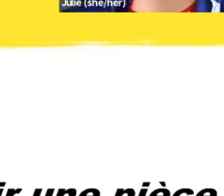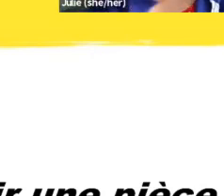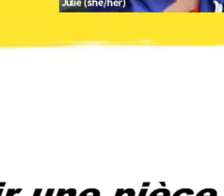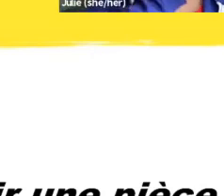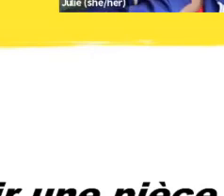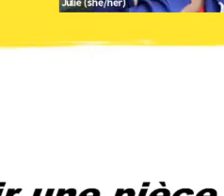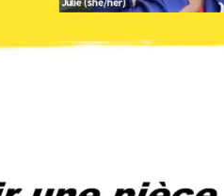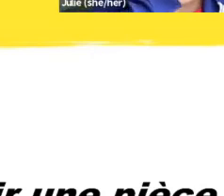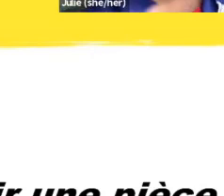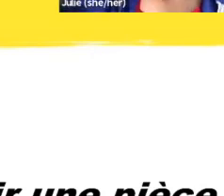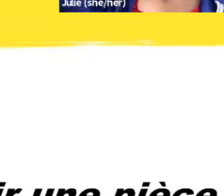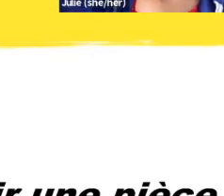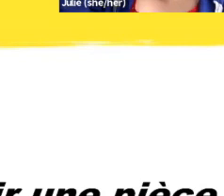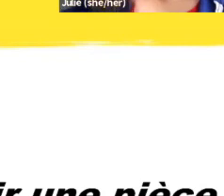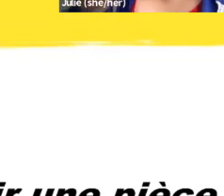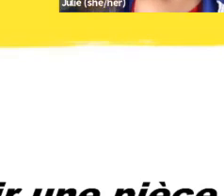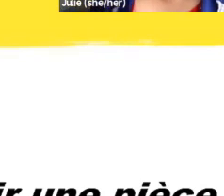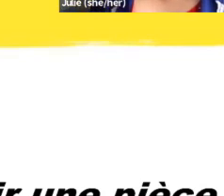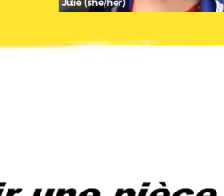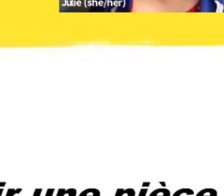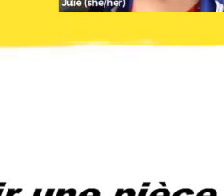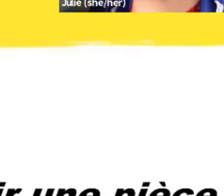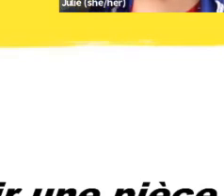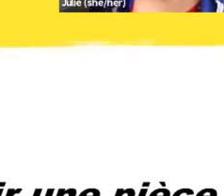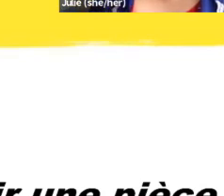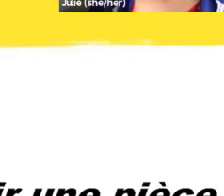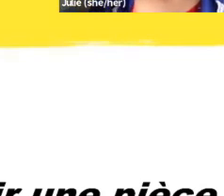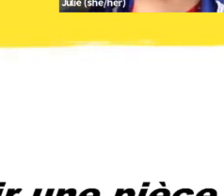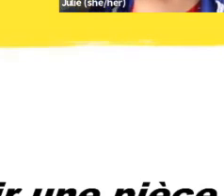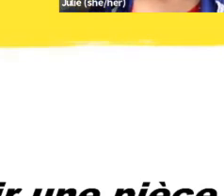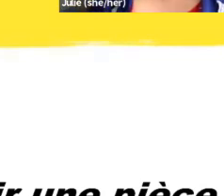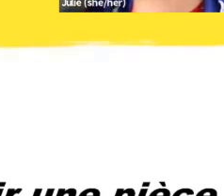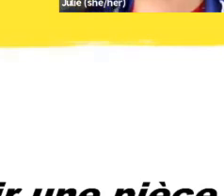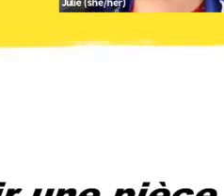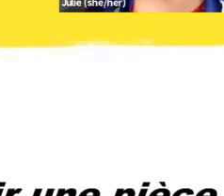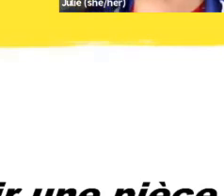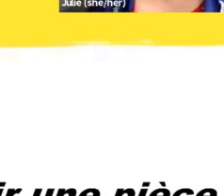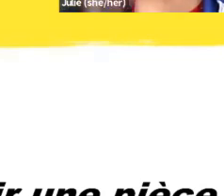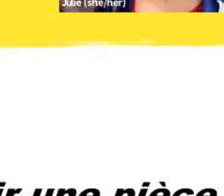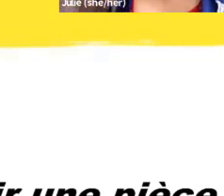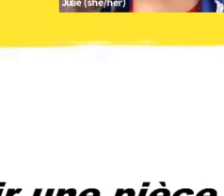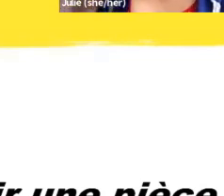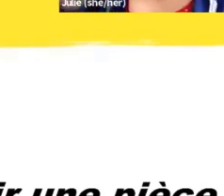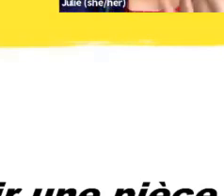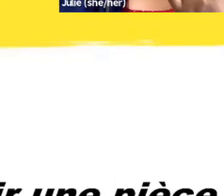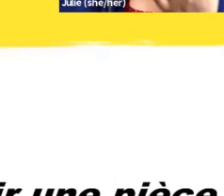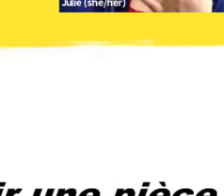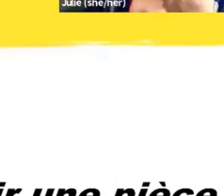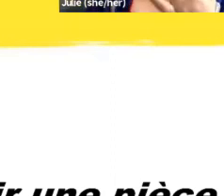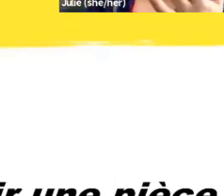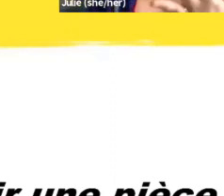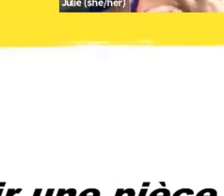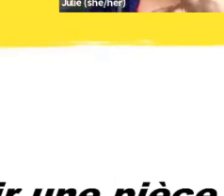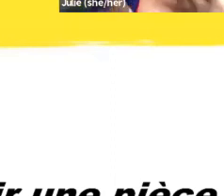Normalement, quand vous faites la demande, maintenant, cette année,'est rendu à 18 $ et 10 sous. Ça, ça inclut la